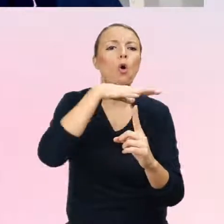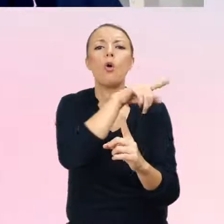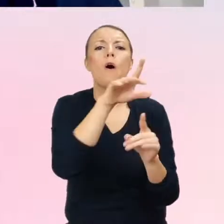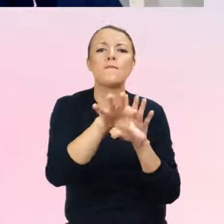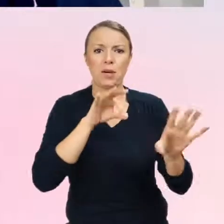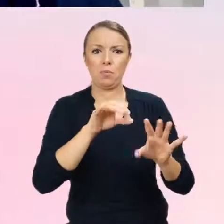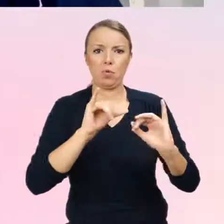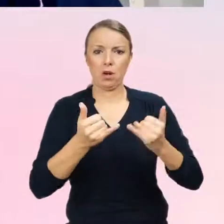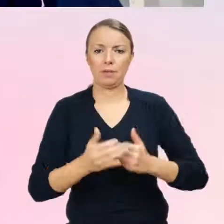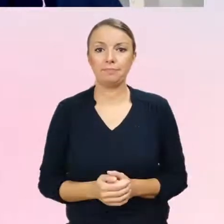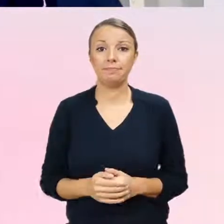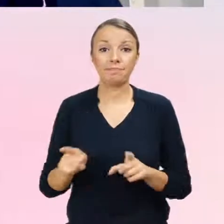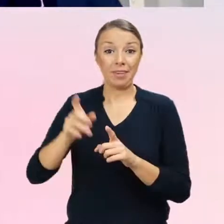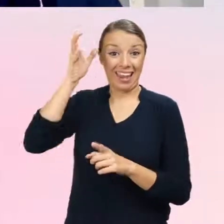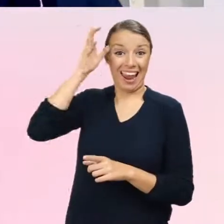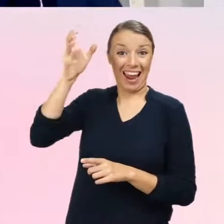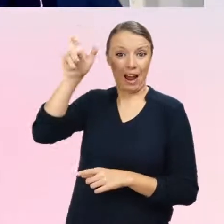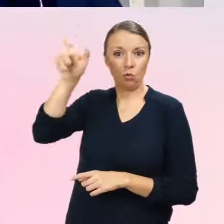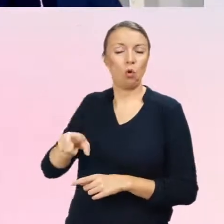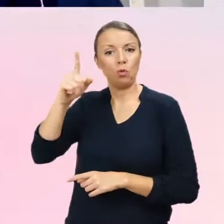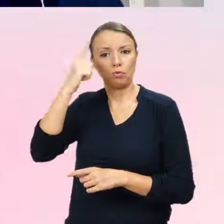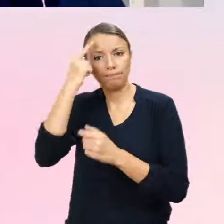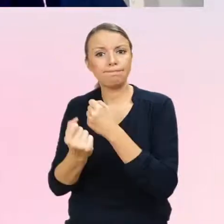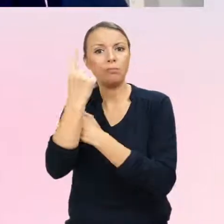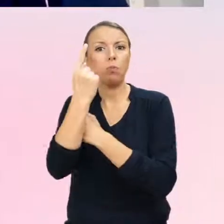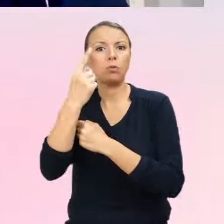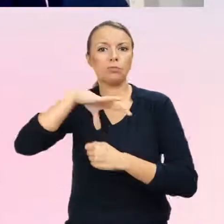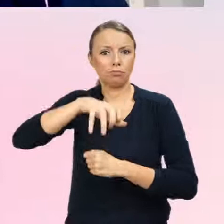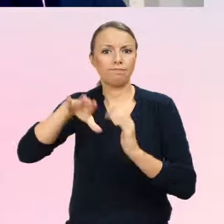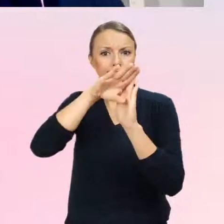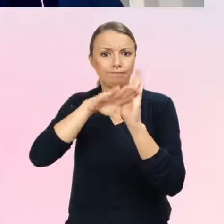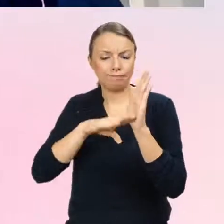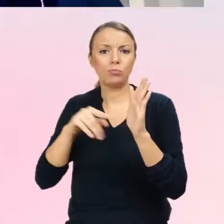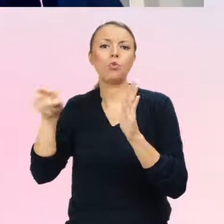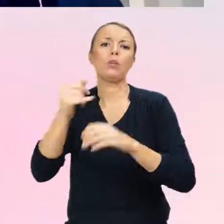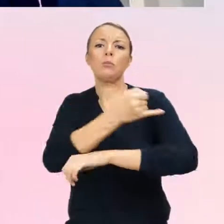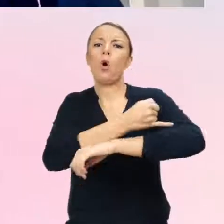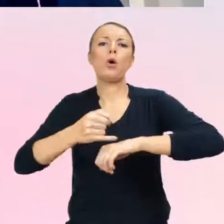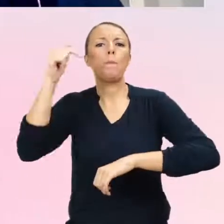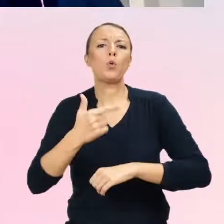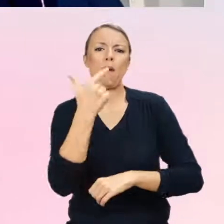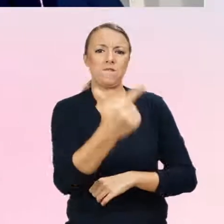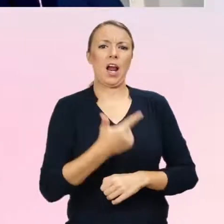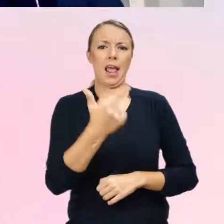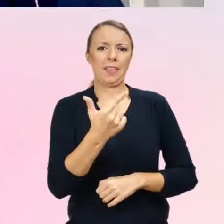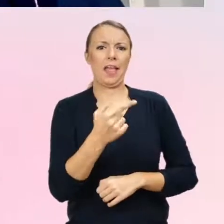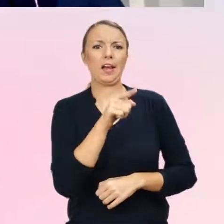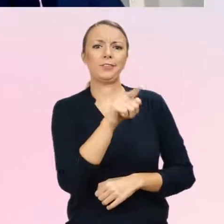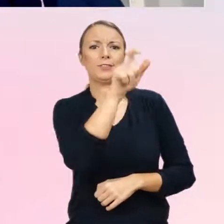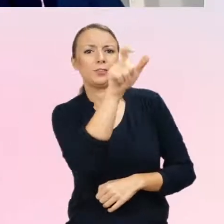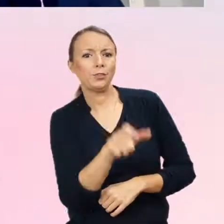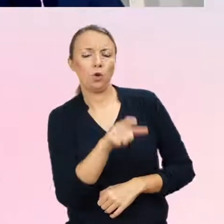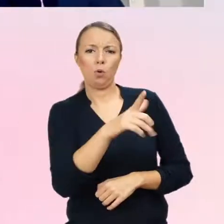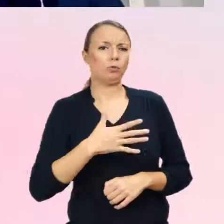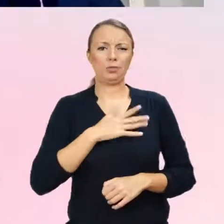I jeszcze autorzy klasyfikacji podkreślają, że ta niezgodność musi trwać przez co najmniej dwa lata. I do